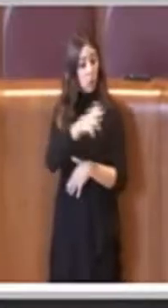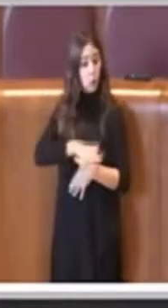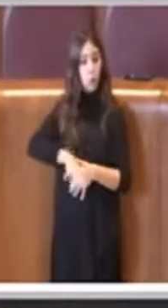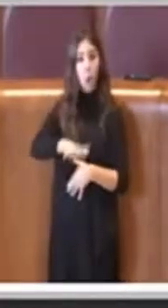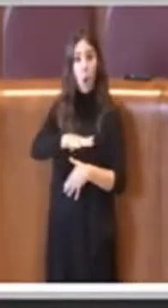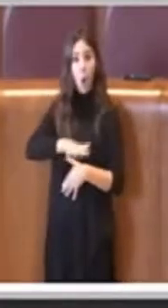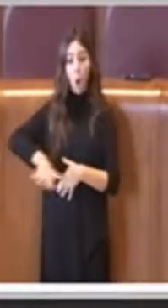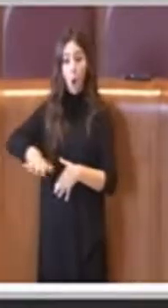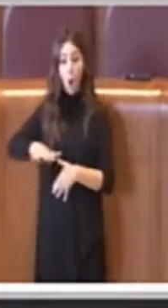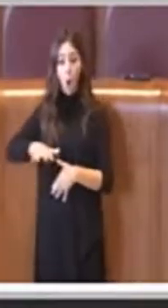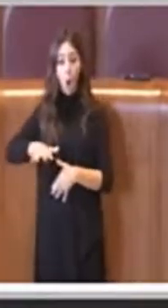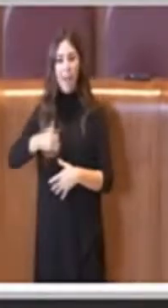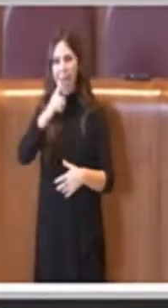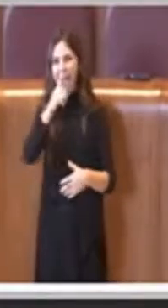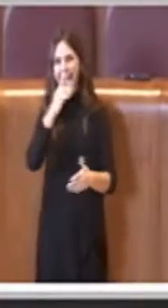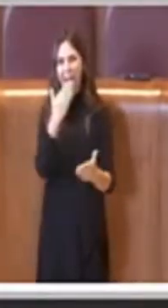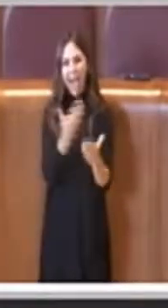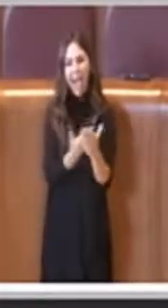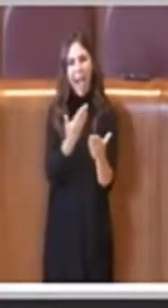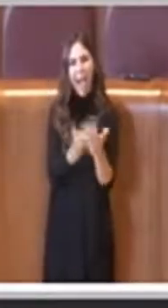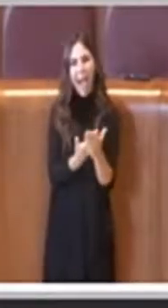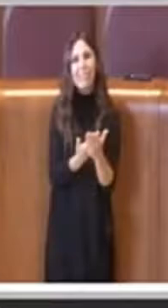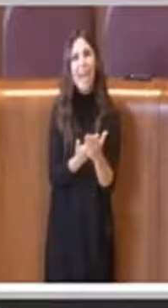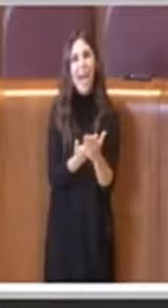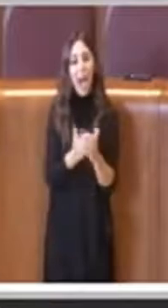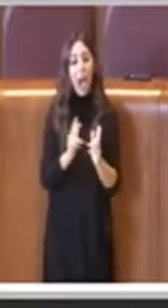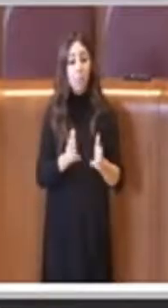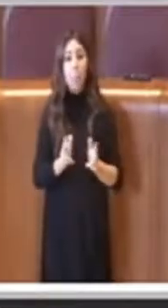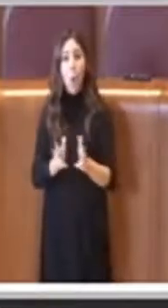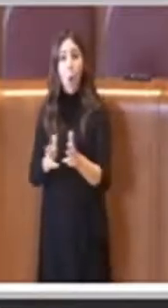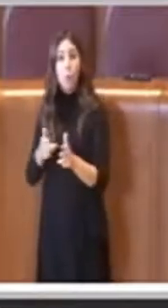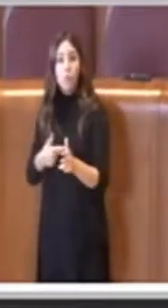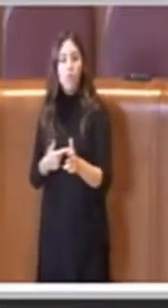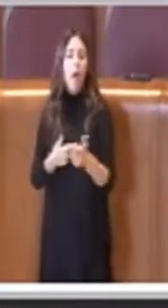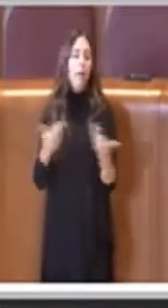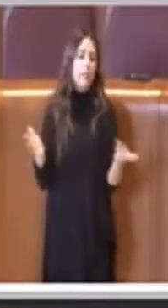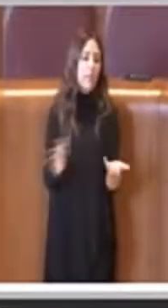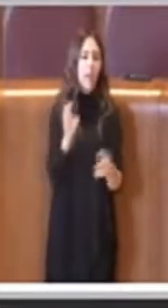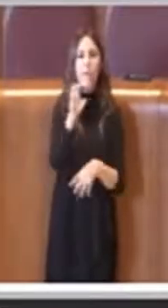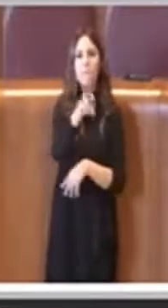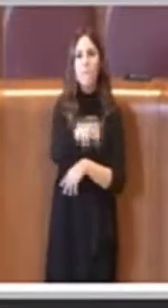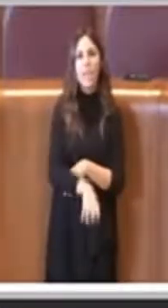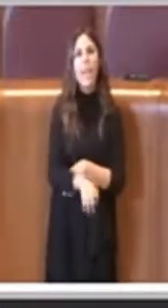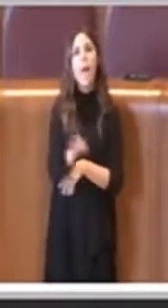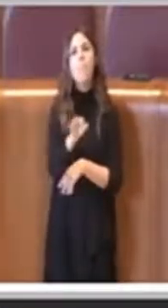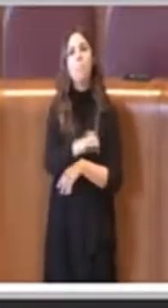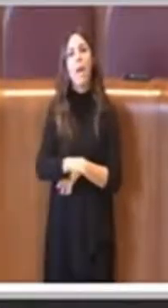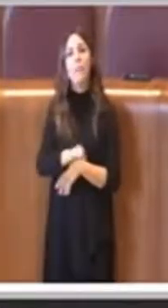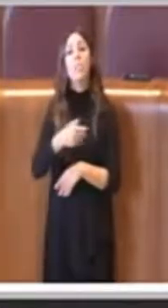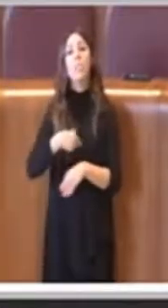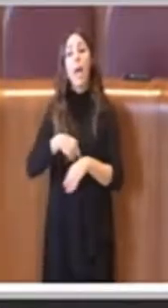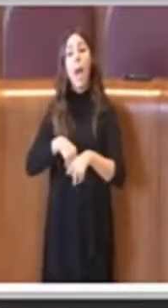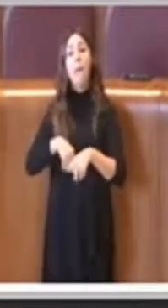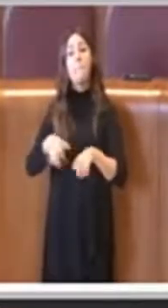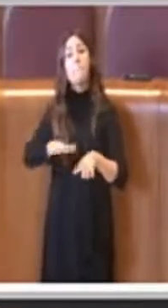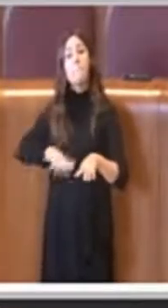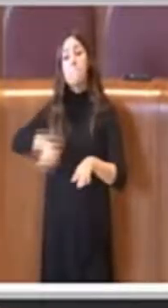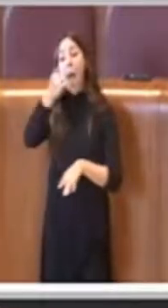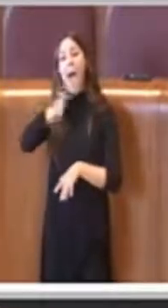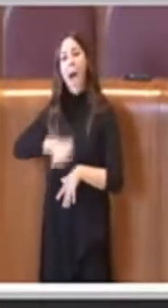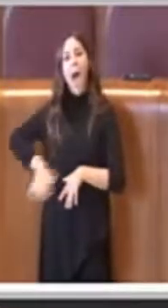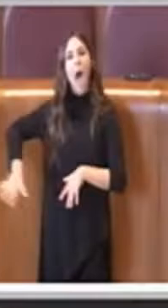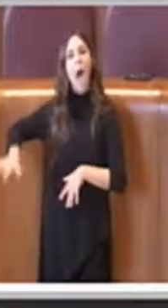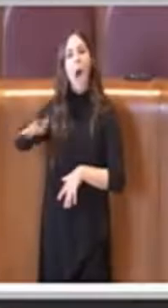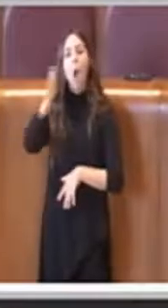far circolare appunto le botticelle, perciò parliamo di Villa Panfili, di Villa Borghese, del Parco degli Acquedotti, sicuramente zone